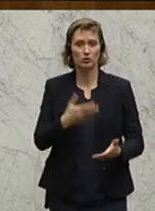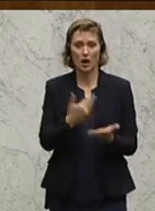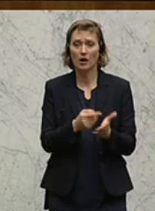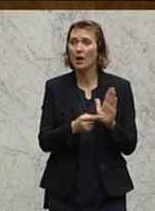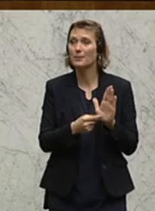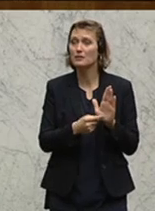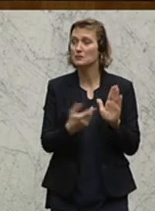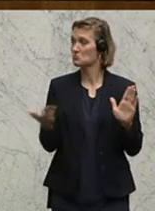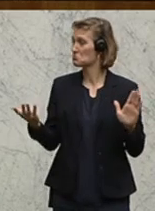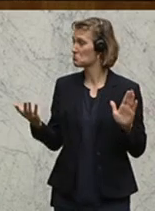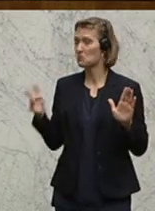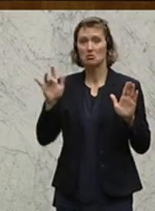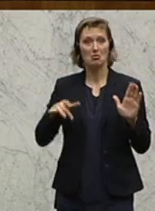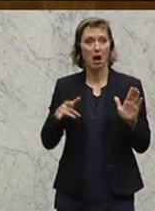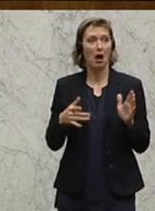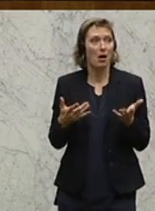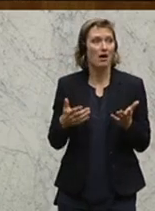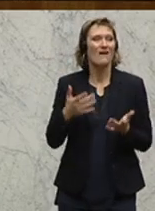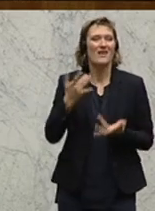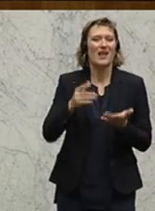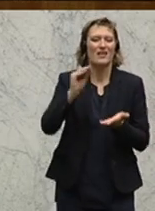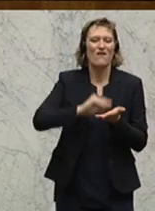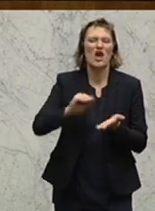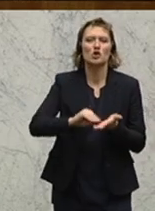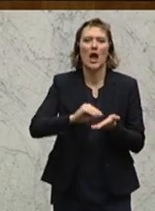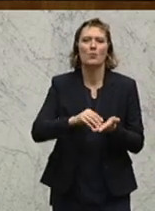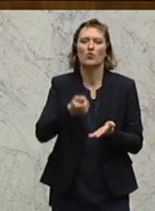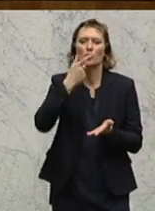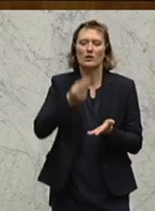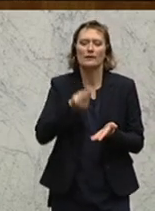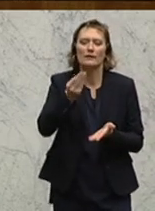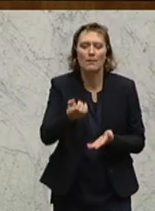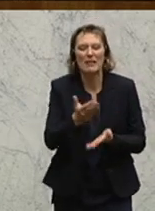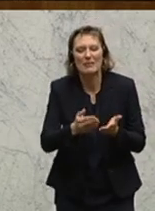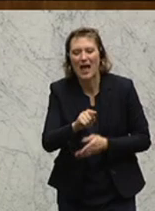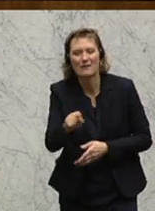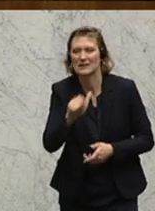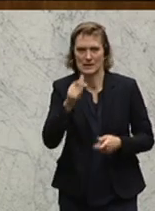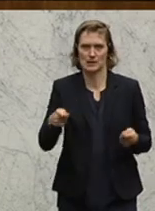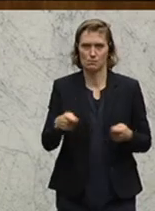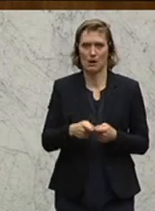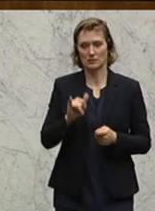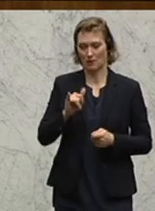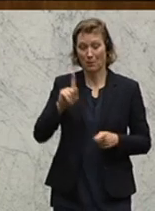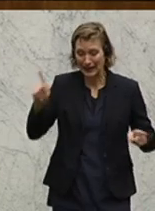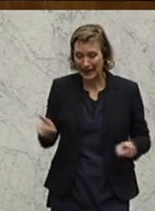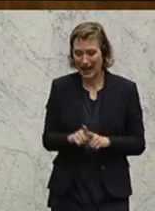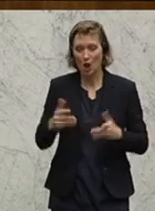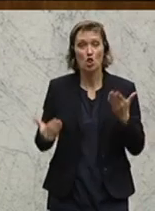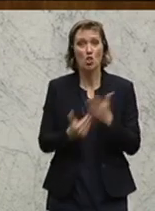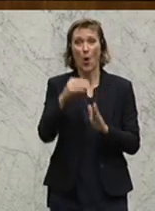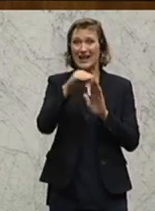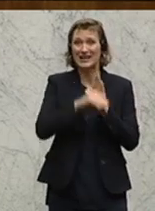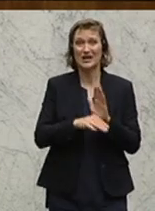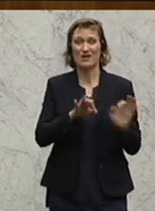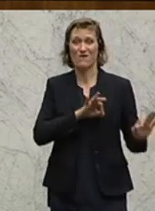herausgekommen, dass es eine möglicherweise inadäquate Verschreibungspraxis gibt bei einem Teil der Patienten. Aus dem heraus ein neues Gesetz konstruieren zu wollen